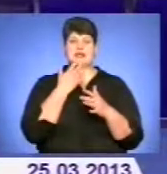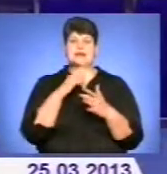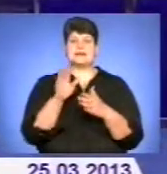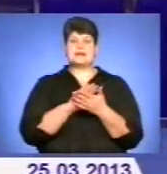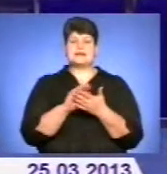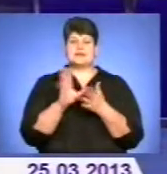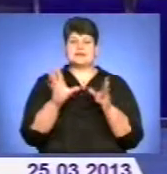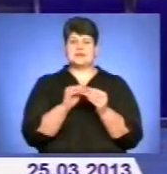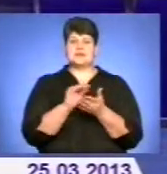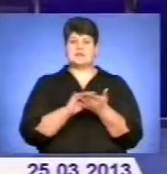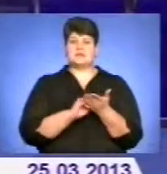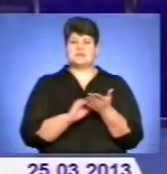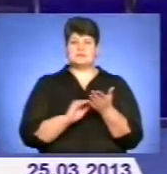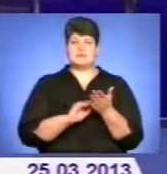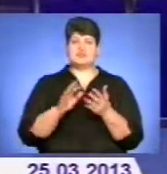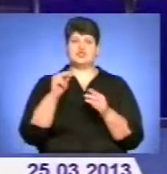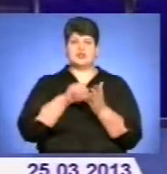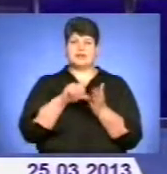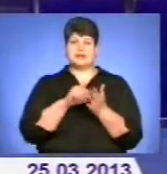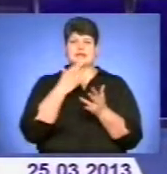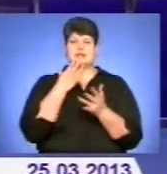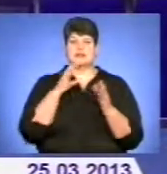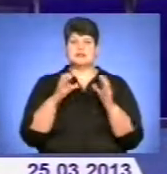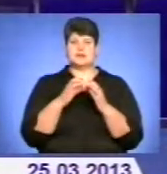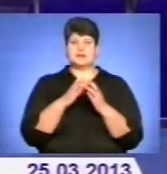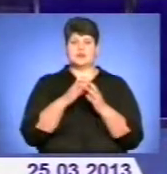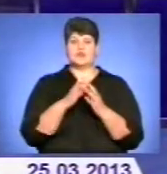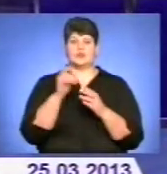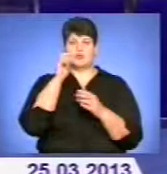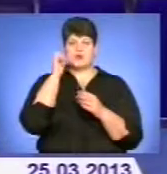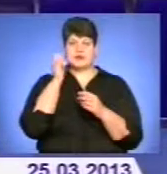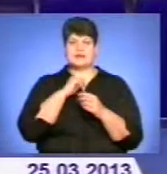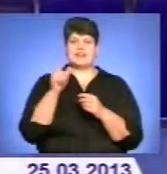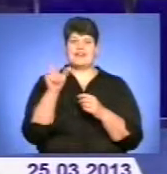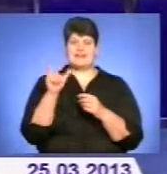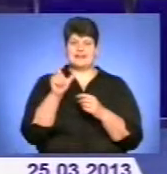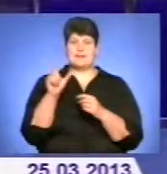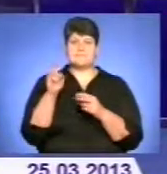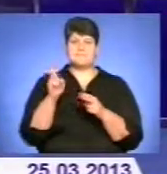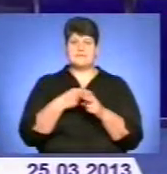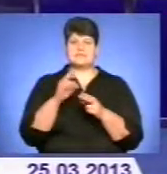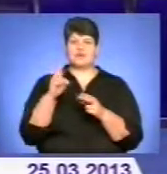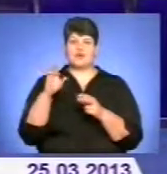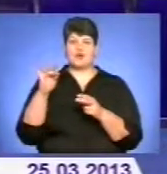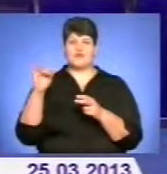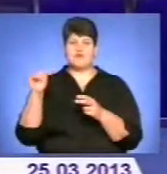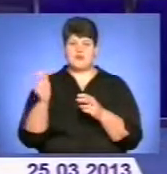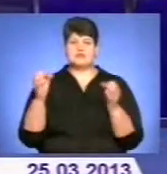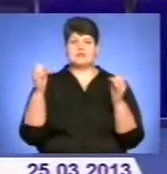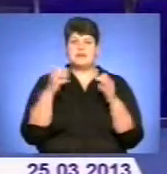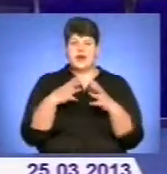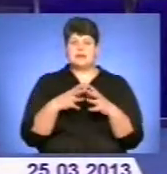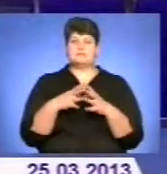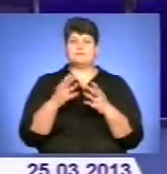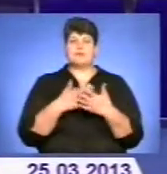України, члена Національної спілки журналістів України Євгена Безкоровайного «І так живу» зібрали прихильників творчості